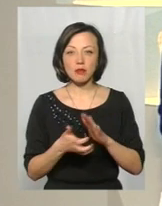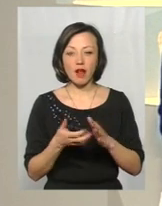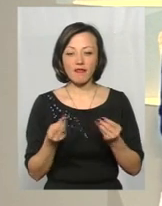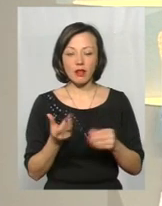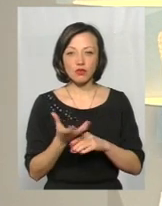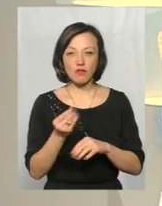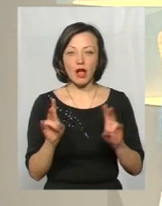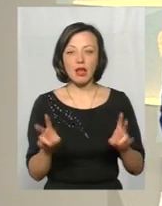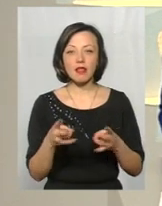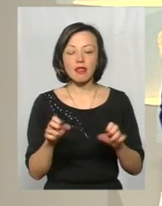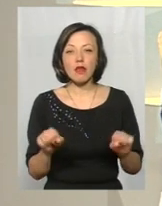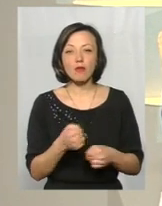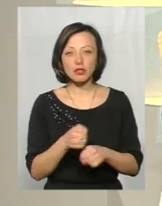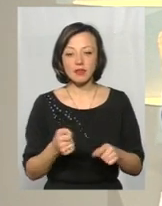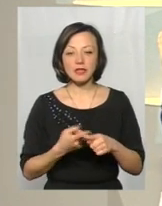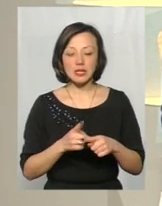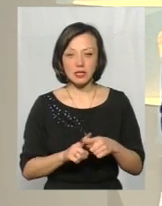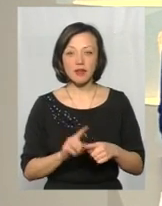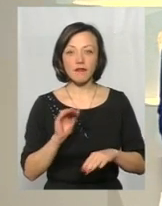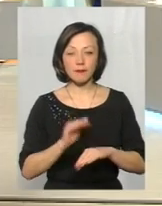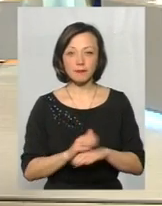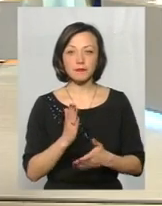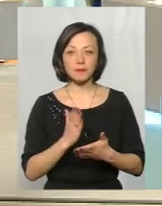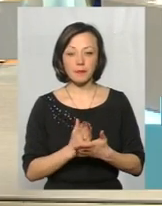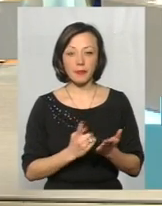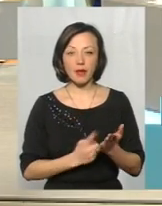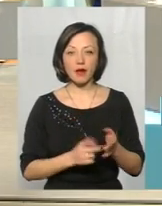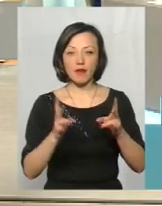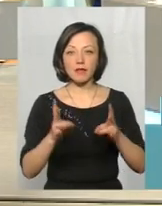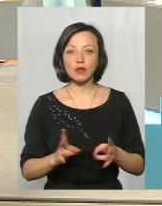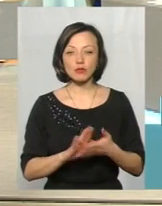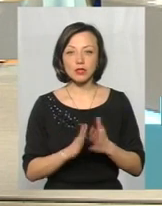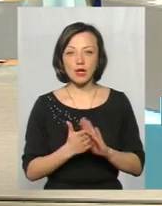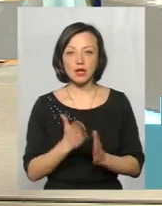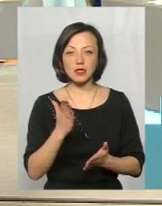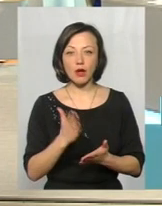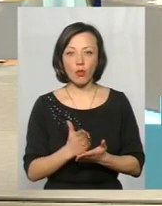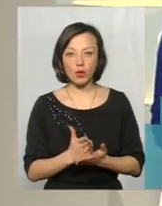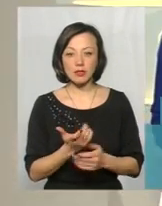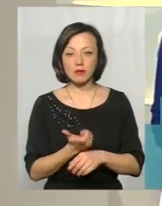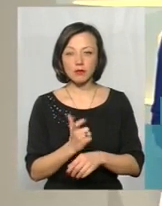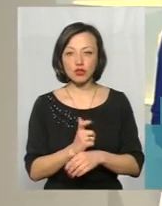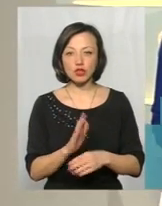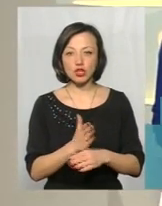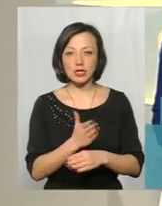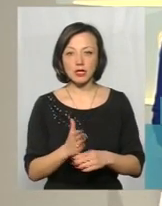неможливо. І також підтверджують той факт, що в аварійному стані знаходиться більша частина пам'яток, а